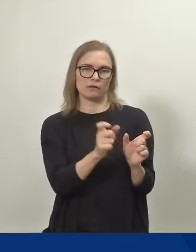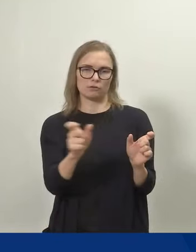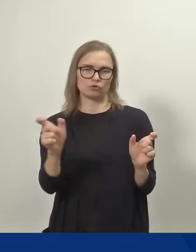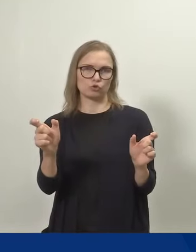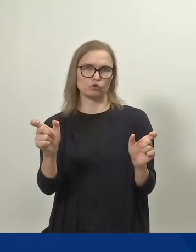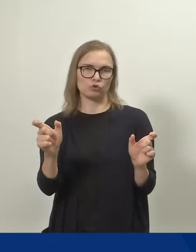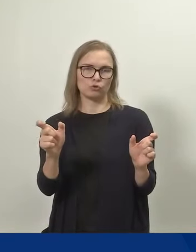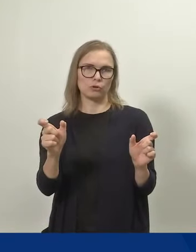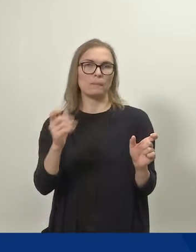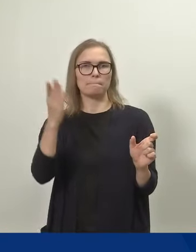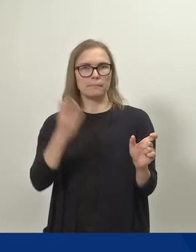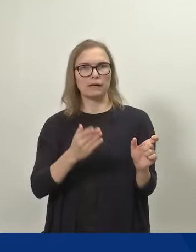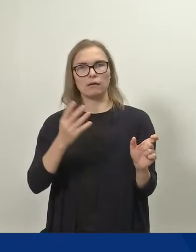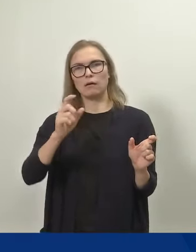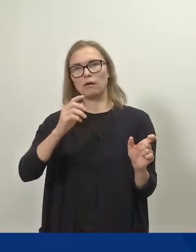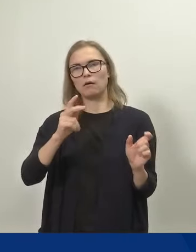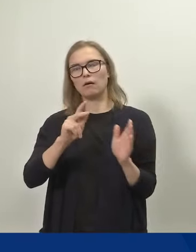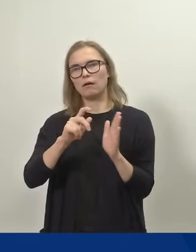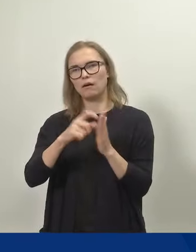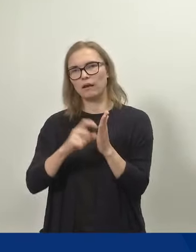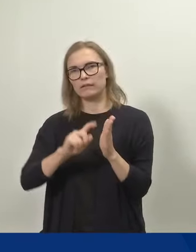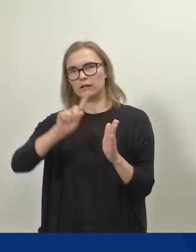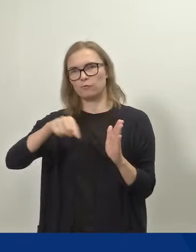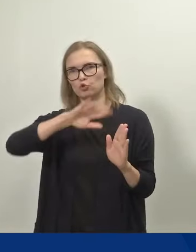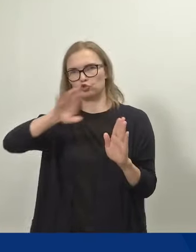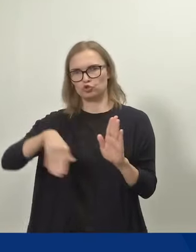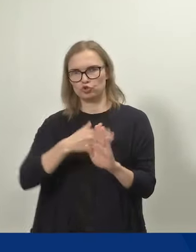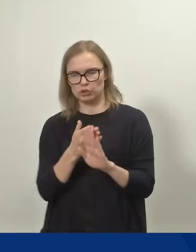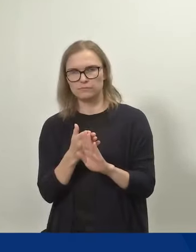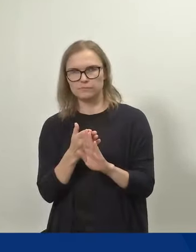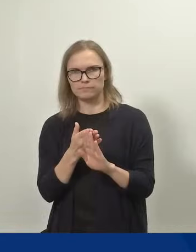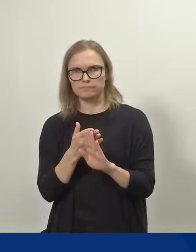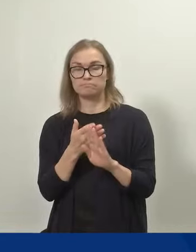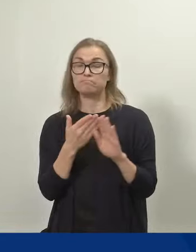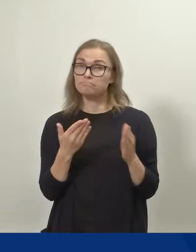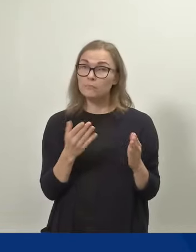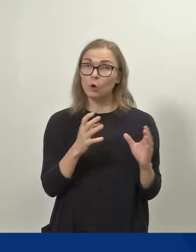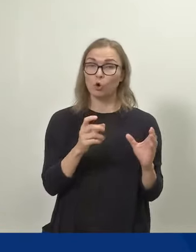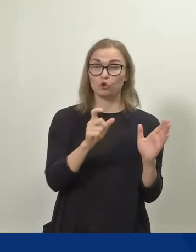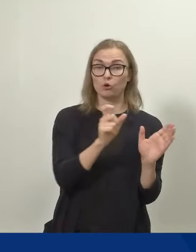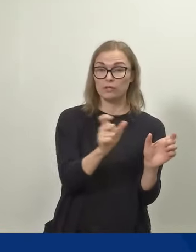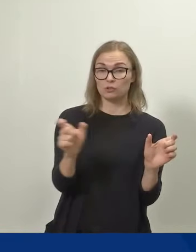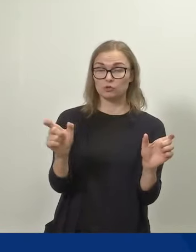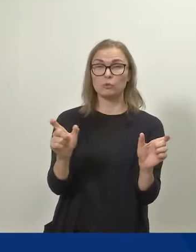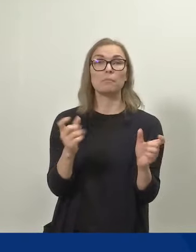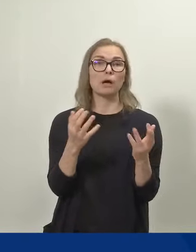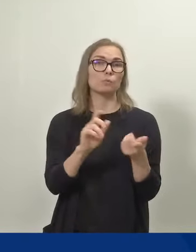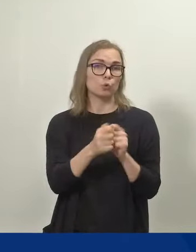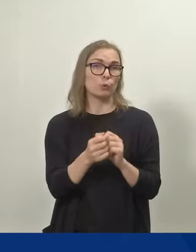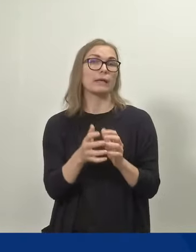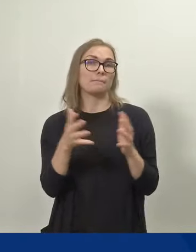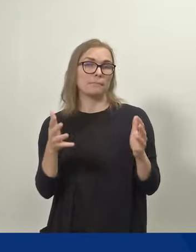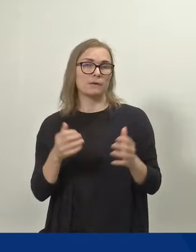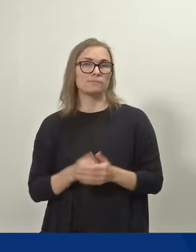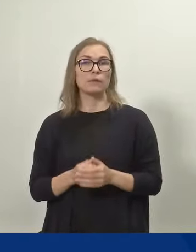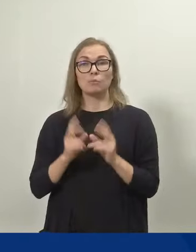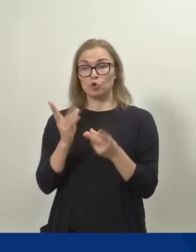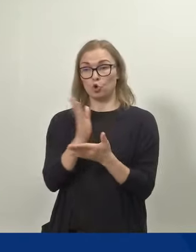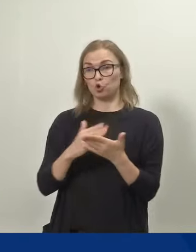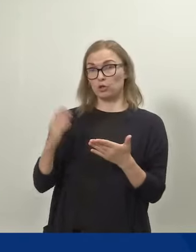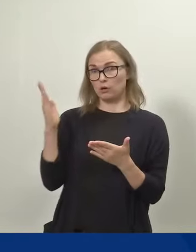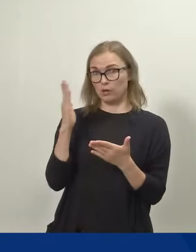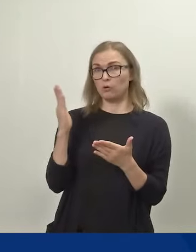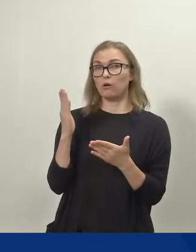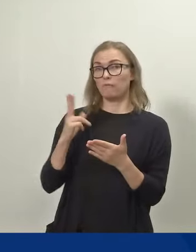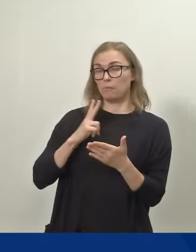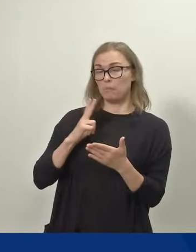kalenterivuodessa. Eli nämä jaksot tulee lisääntymään. Ja joustavuus tulee lisääntymään näiden osa-aikaisten vapaiten osalta